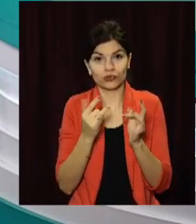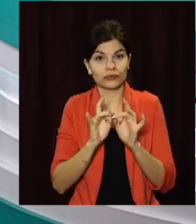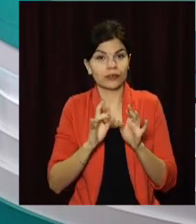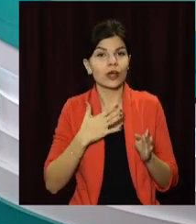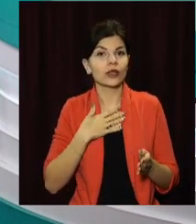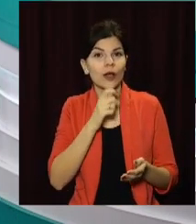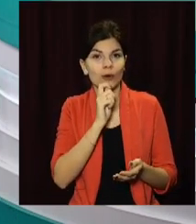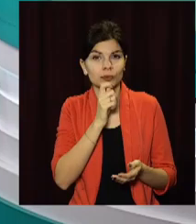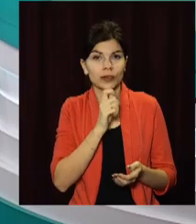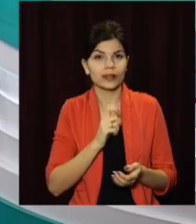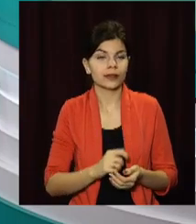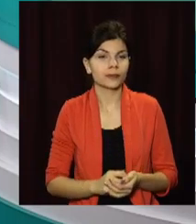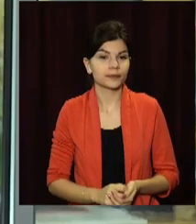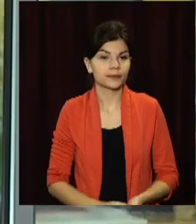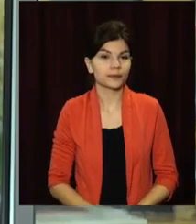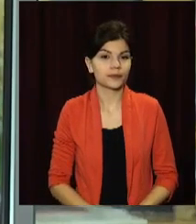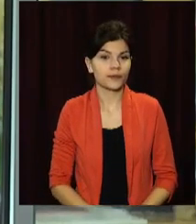розповідатимуть наші кореспонденти.